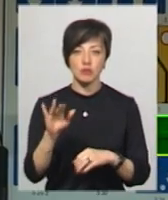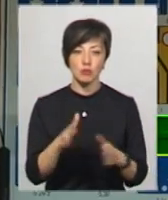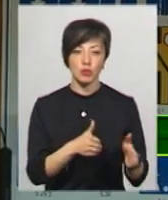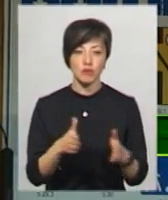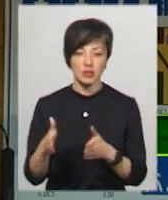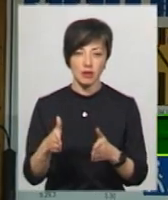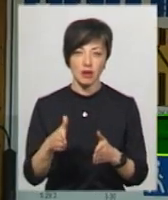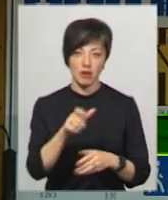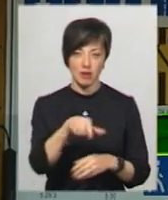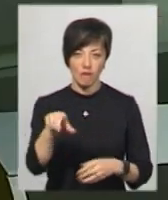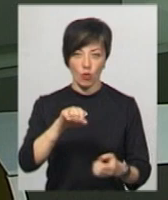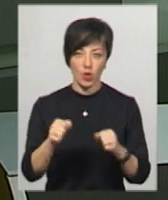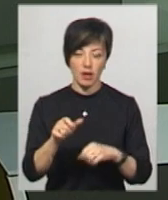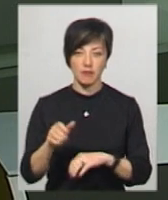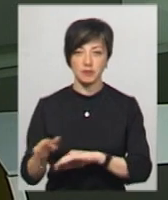підготовки водіїв.